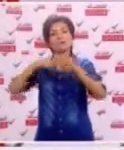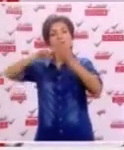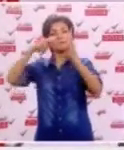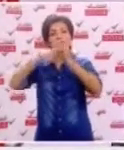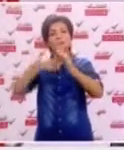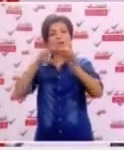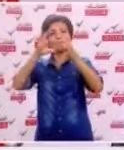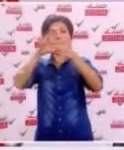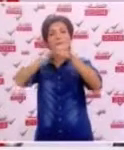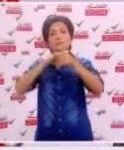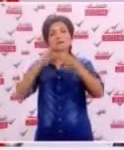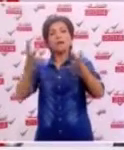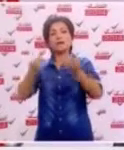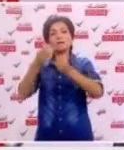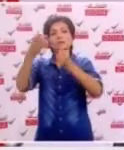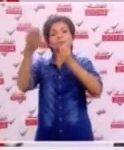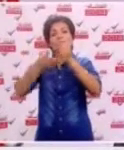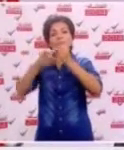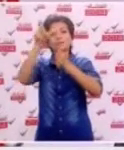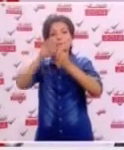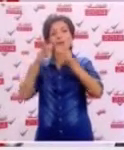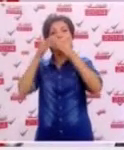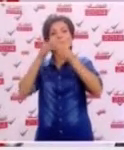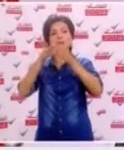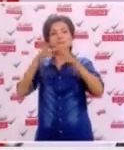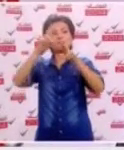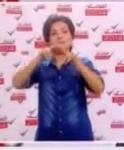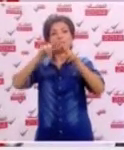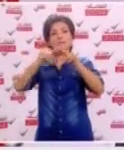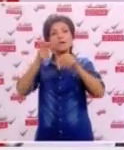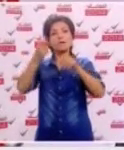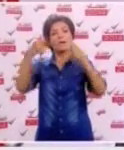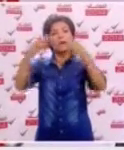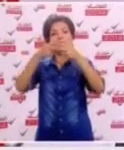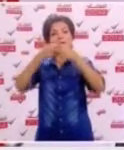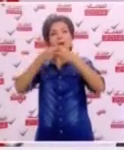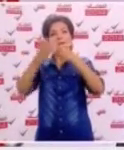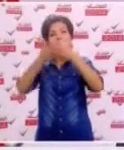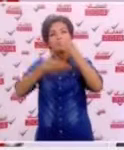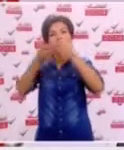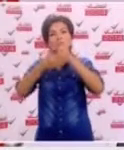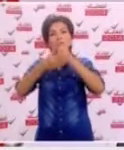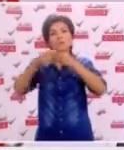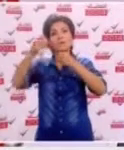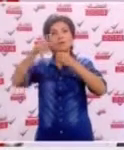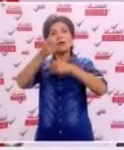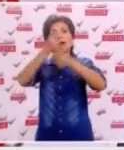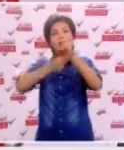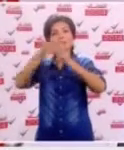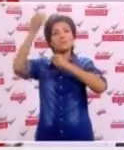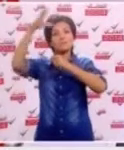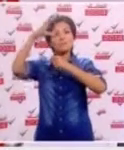مساعدة صغار الفلاحين بالمطالبة بمراجعة إسعار الأسمدة وتعميم كهربة الأبار